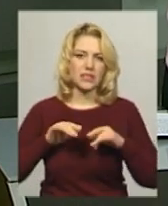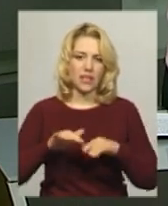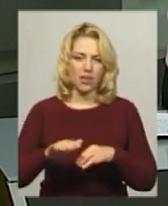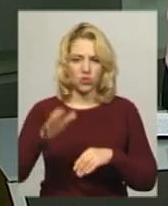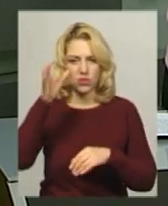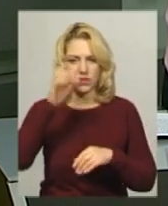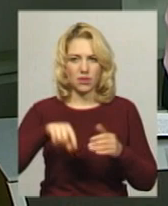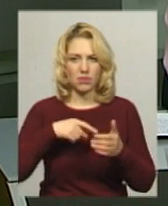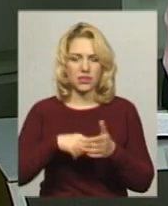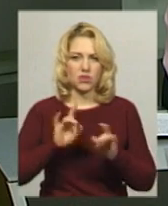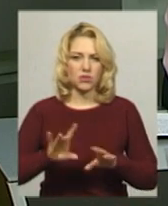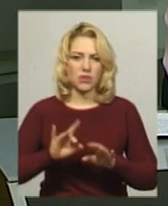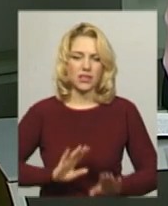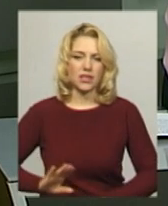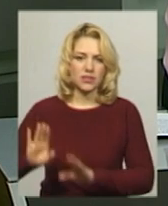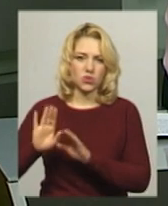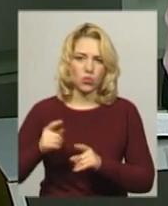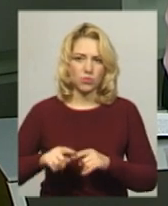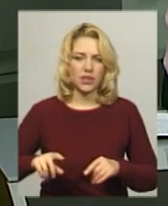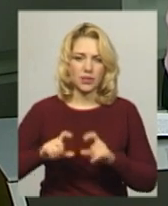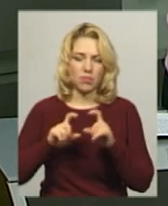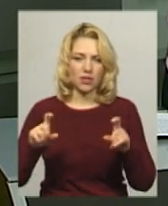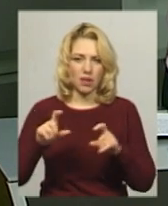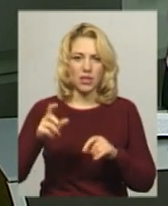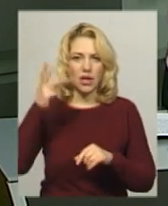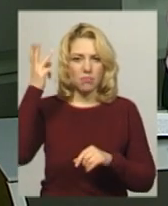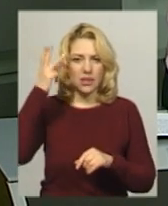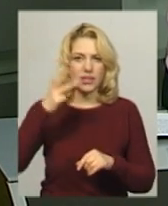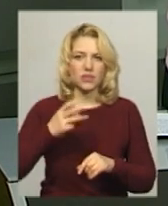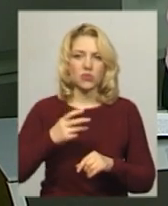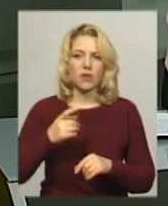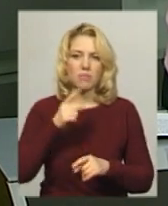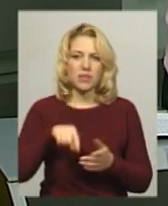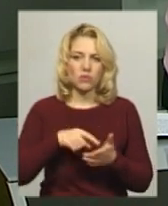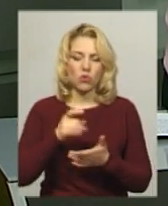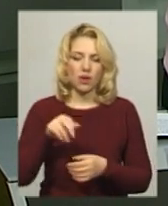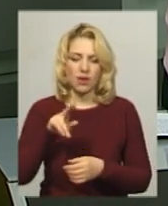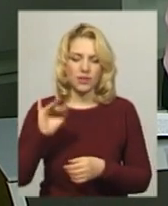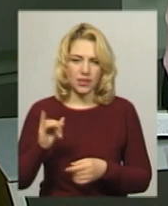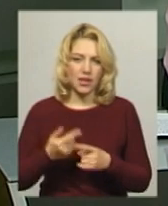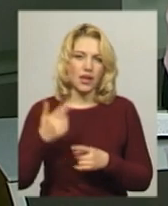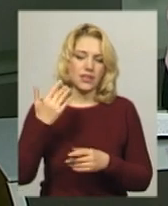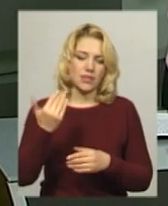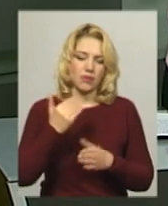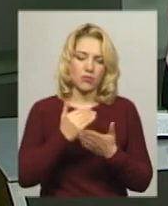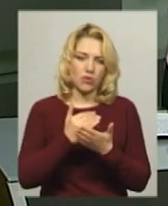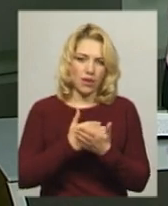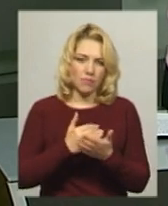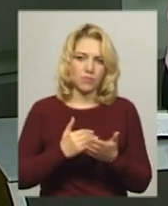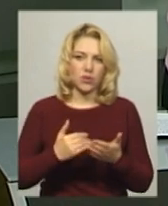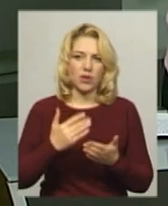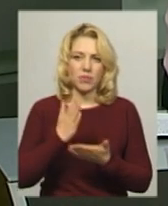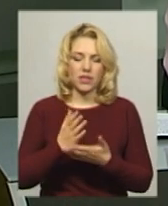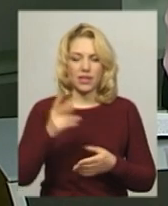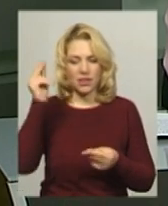це розповіла заступник директора Департаменту освіти і науки Хмельницької міської ради Світлана Губай. За її словами, у програмі навчання, писанкарство,